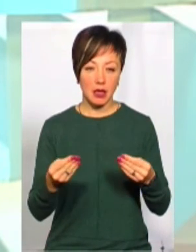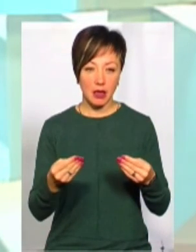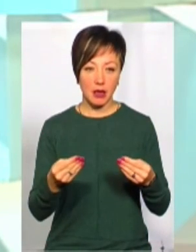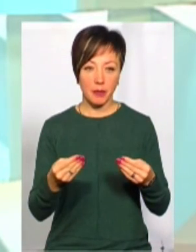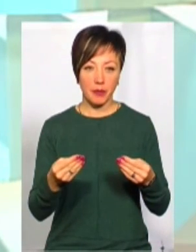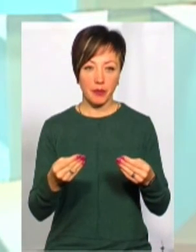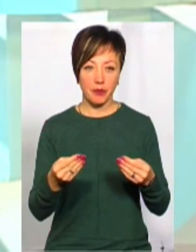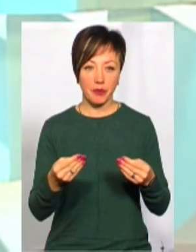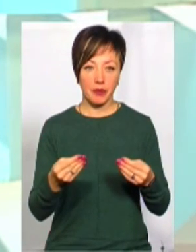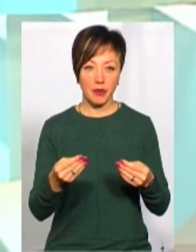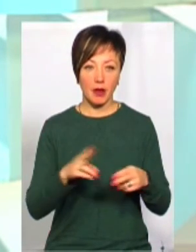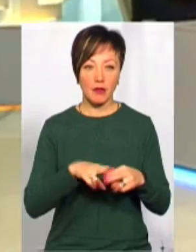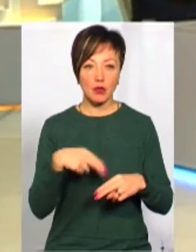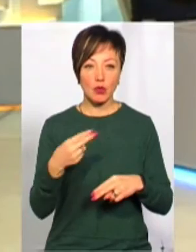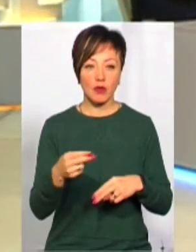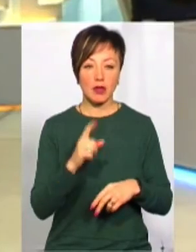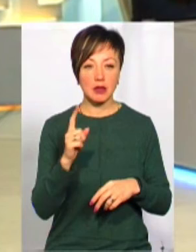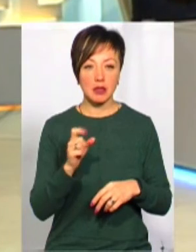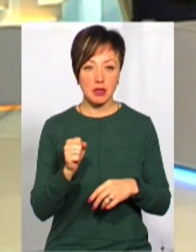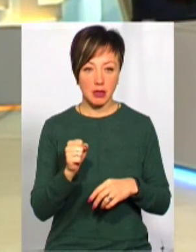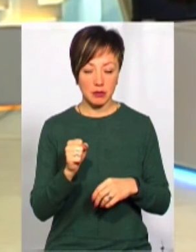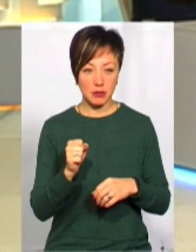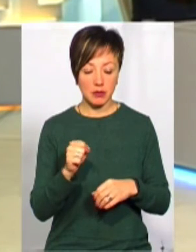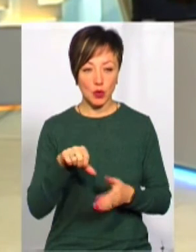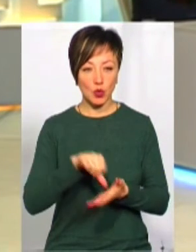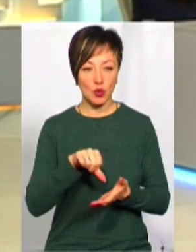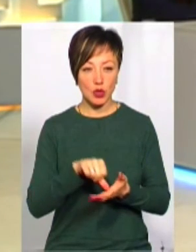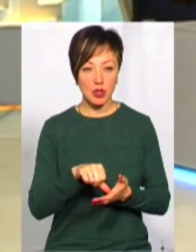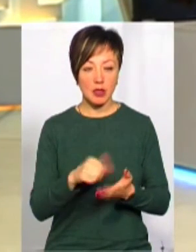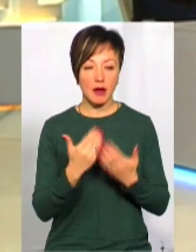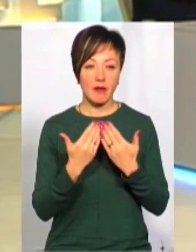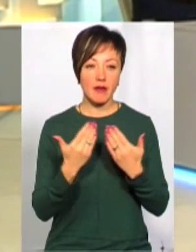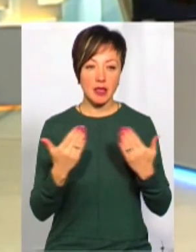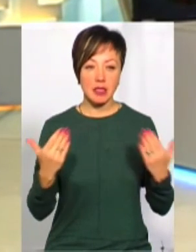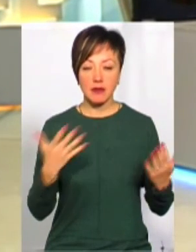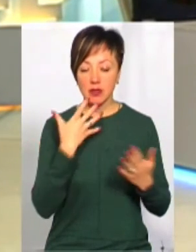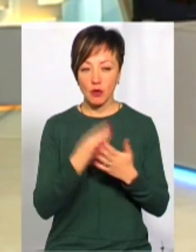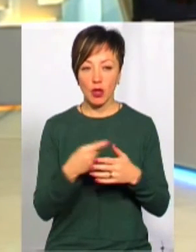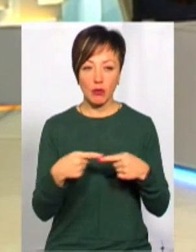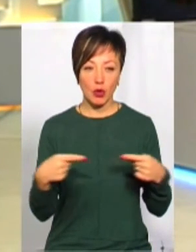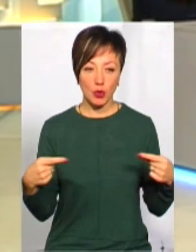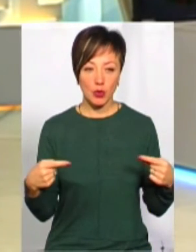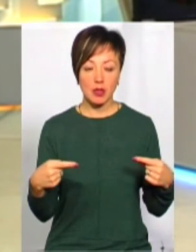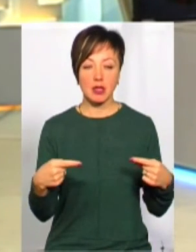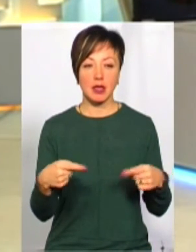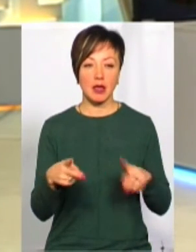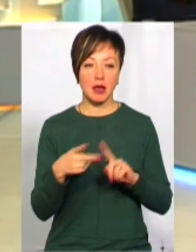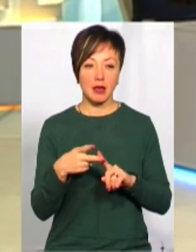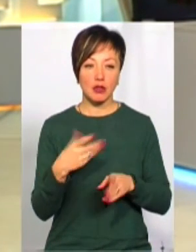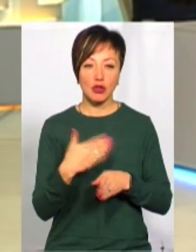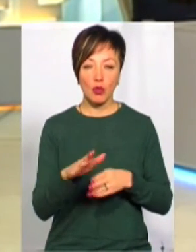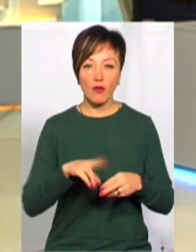скажімо, відшкодування за участь у виставках своєї продукції. Це і